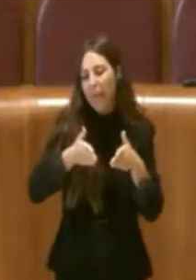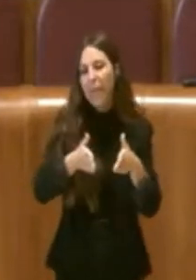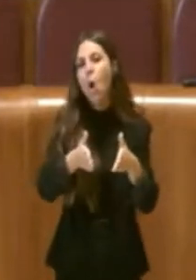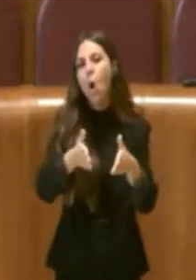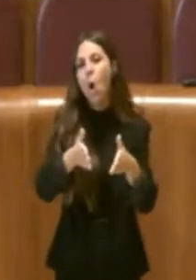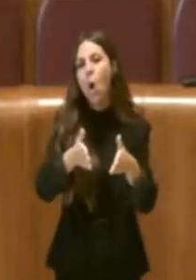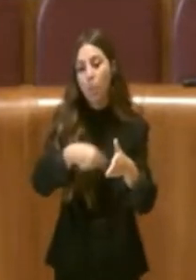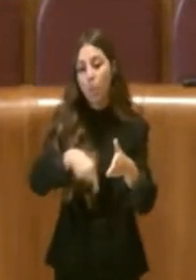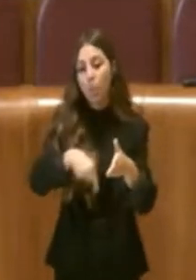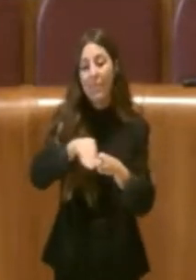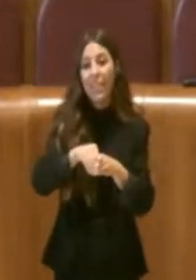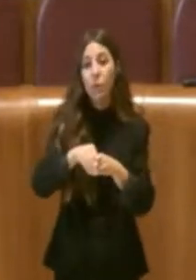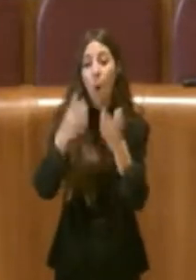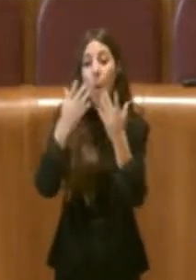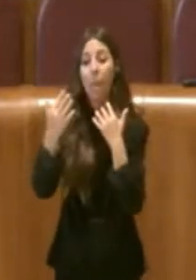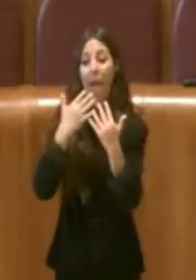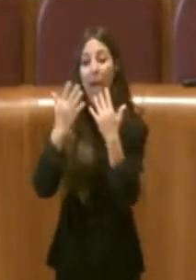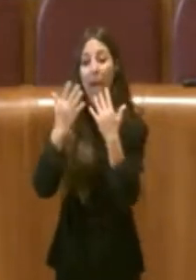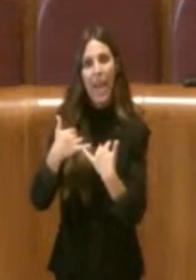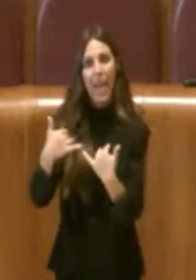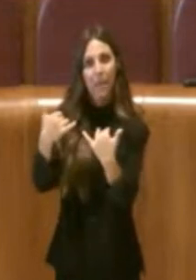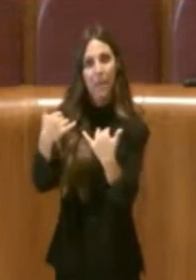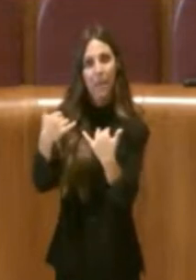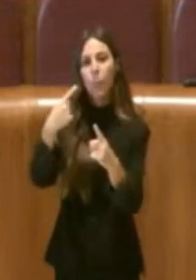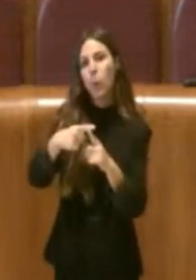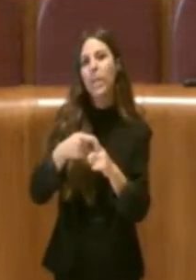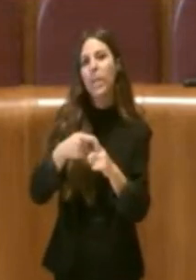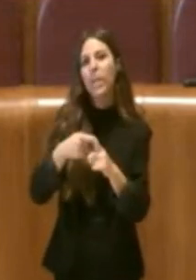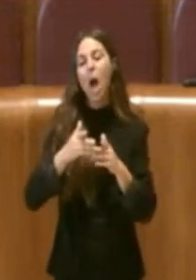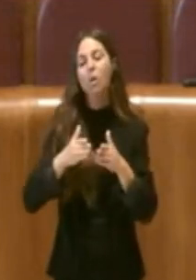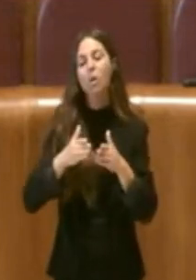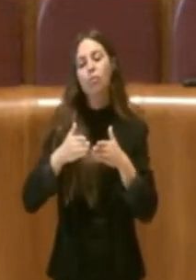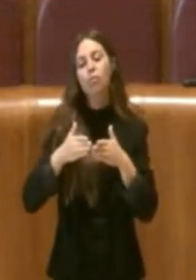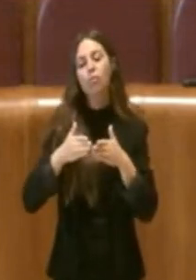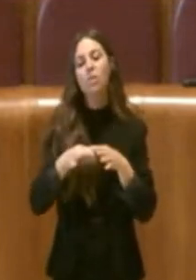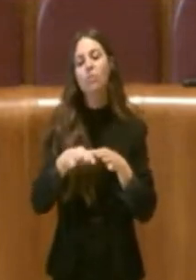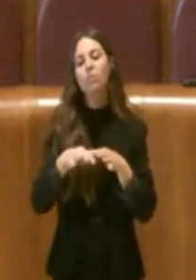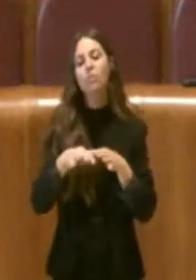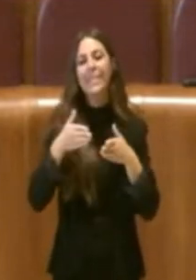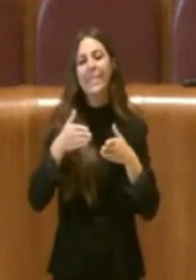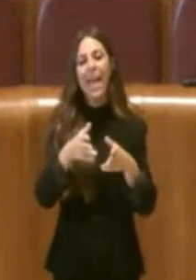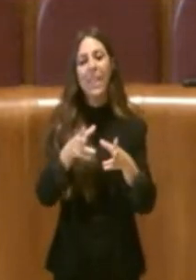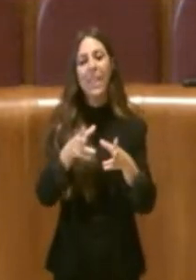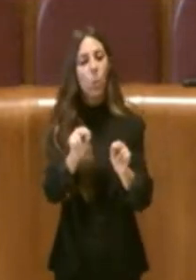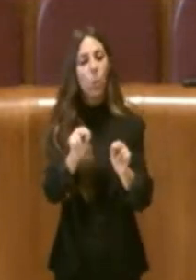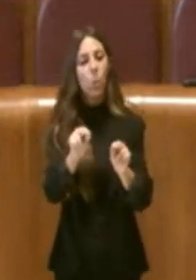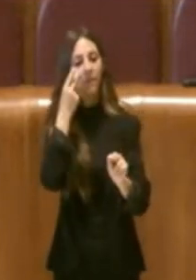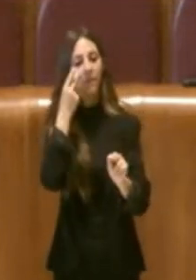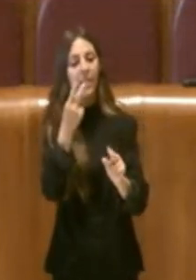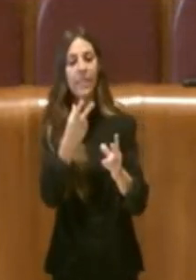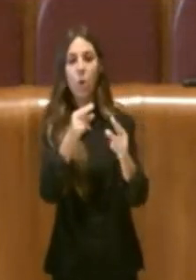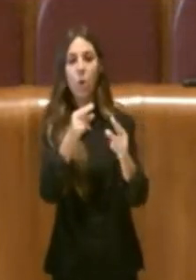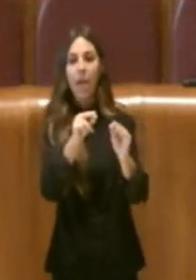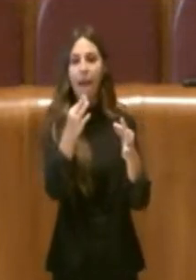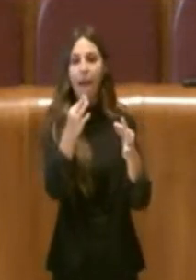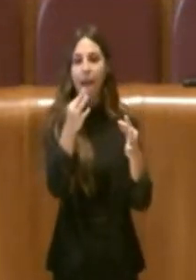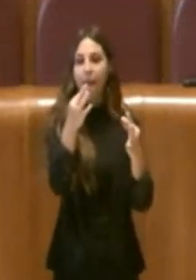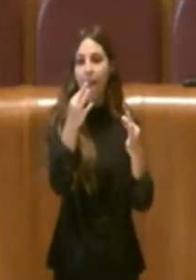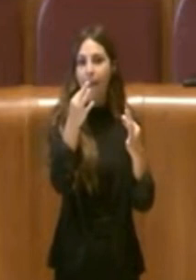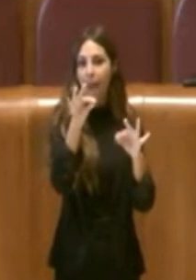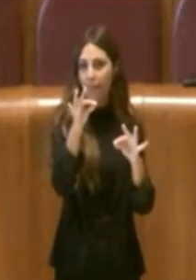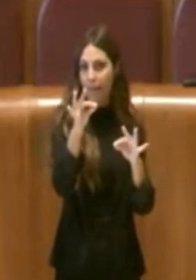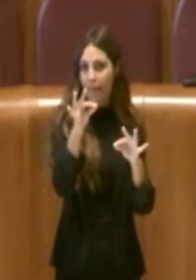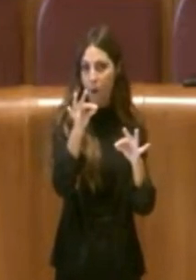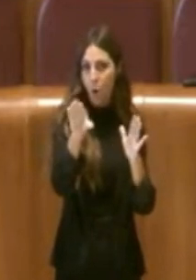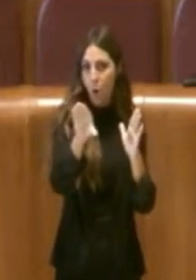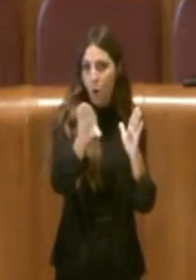'interno del Parlamento e cercare di tracciare una rotta sulla revisione della nostra